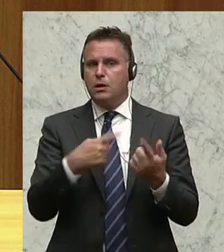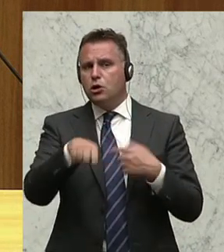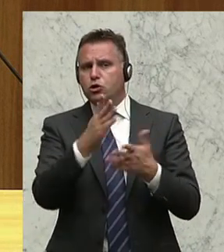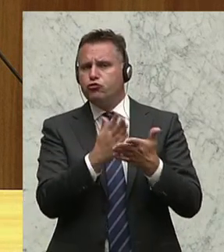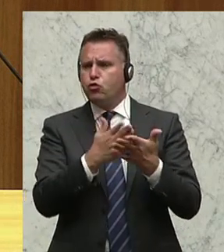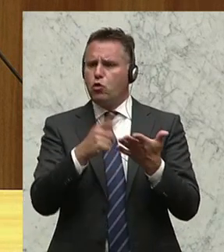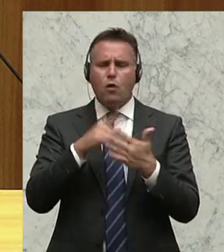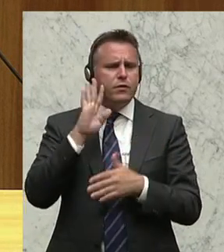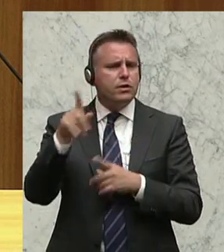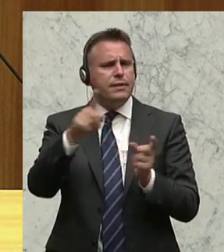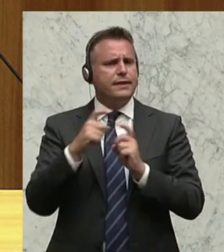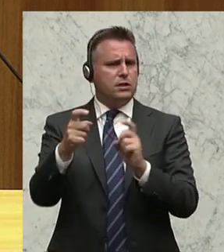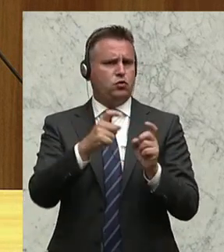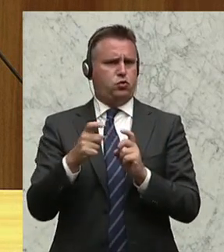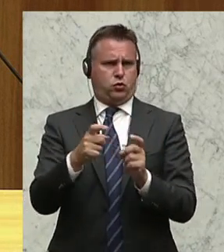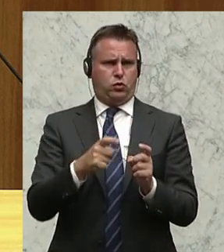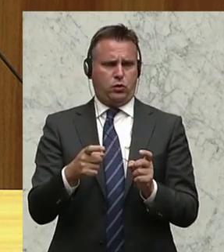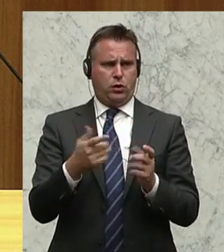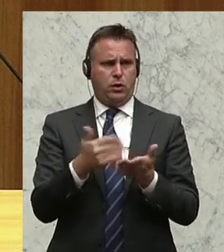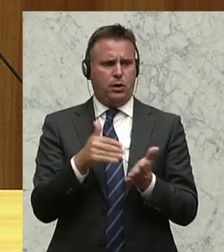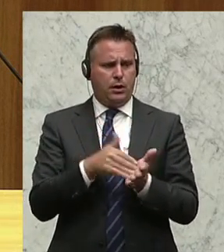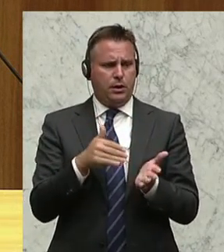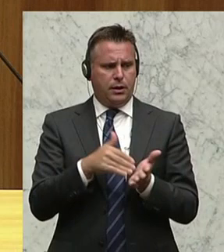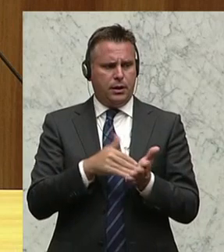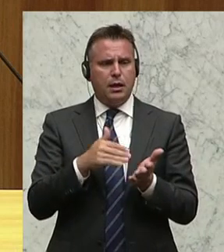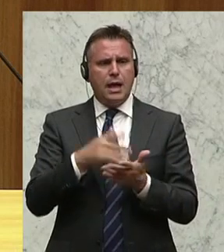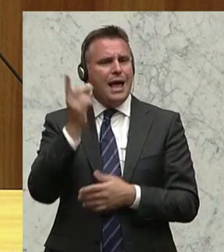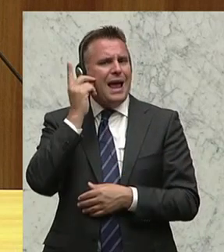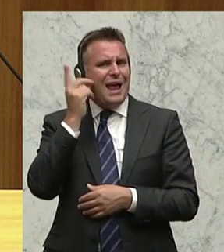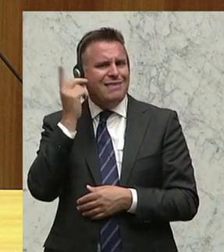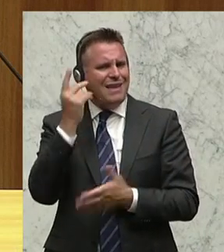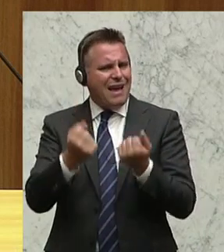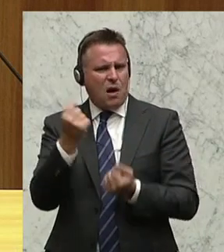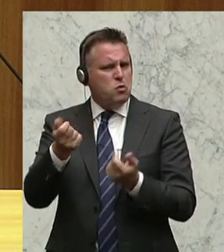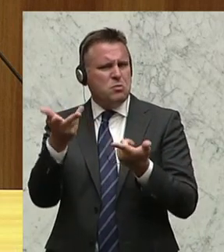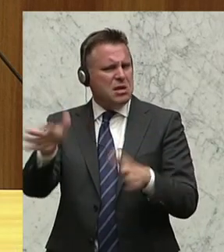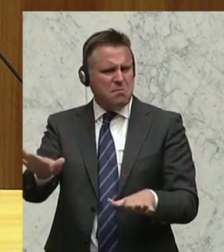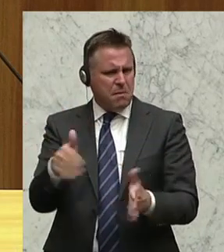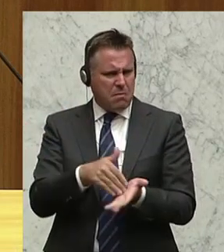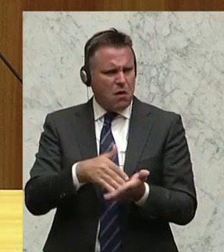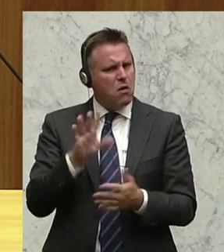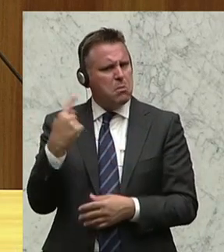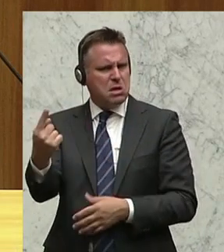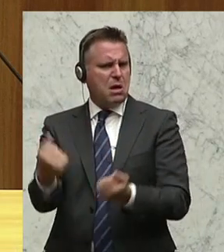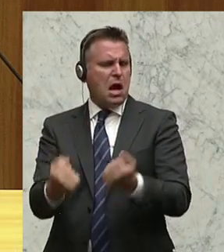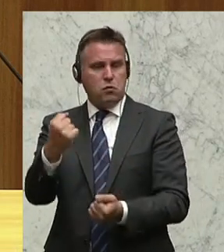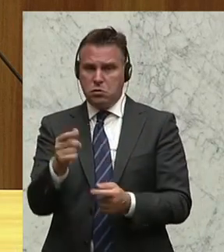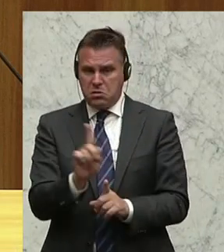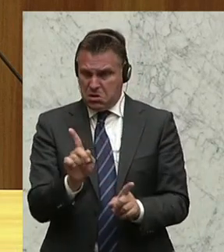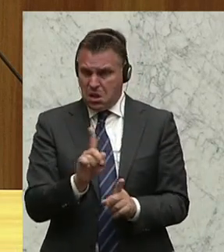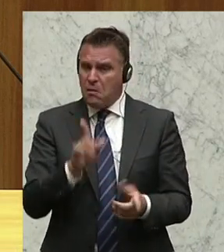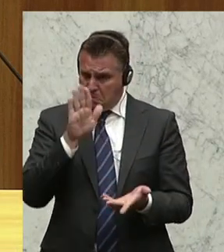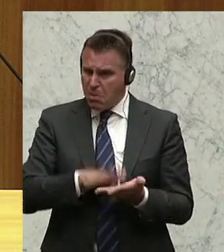diskutiert, wir brauchen diese Regelung für das Auto, für das Handy nicht mehr. Das bleibt alles aufrecht. Auch die